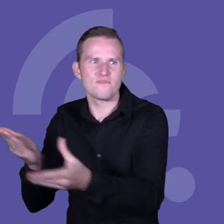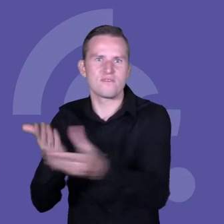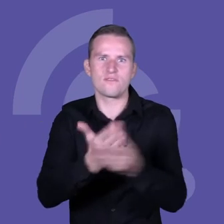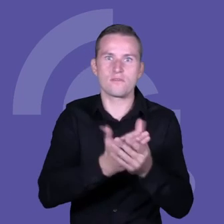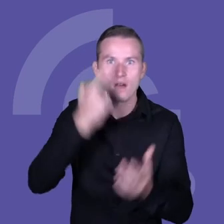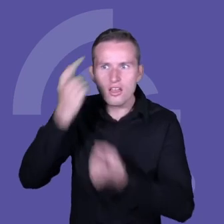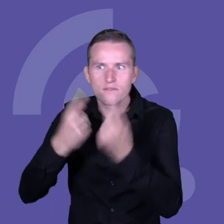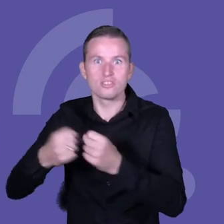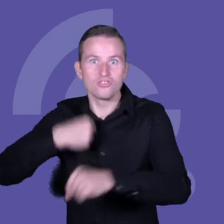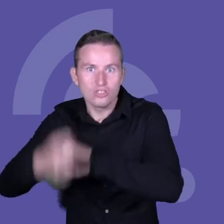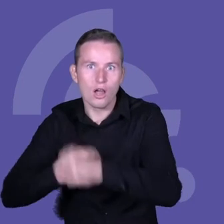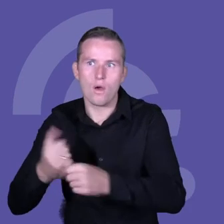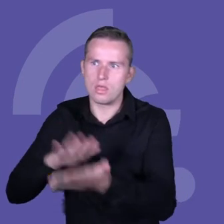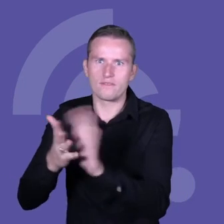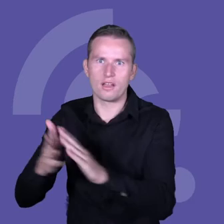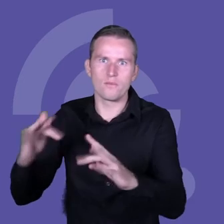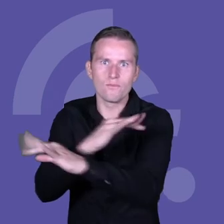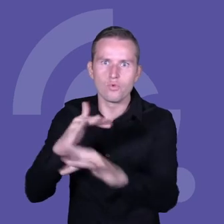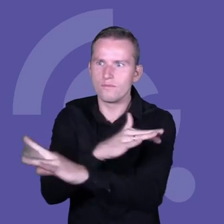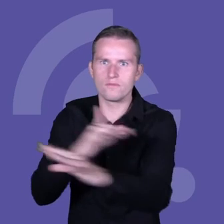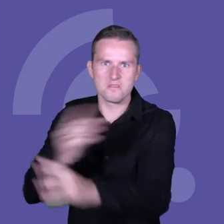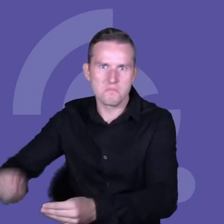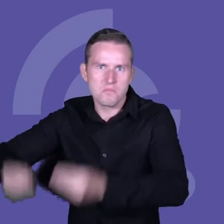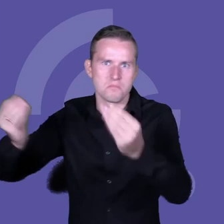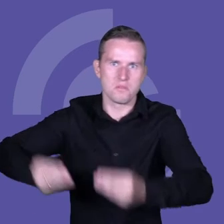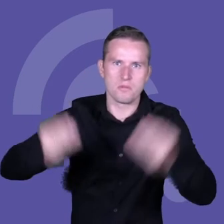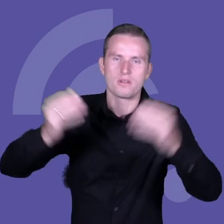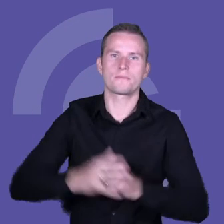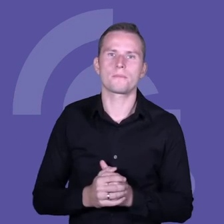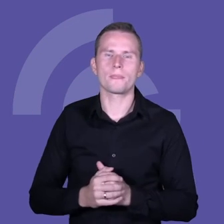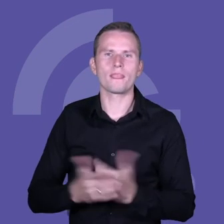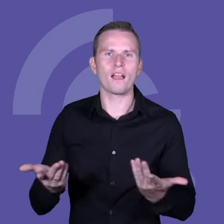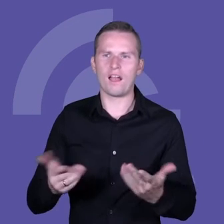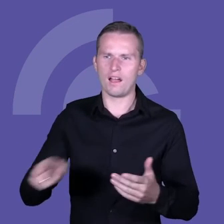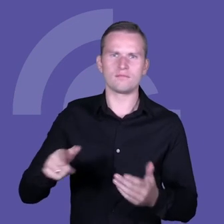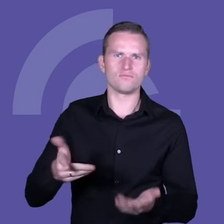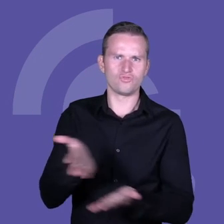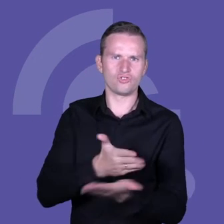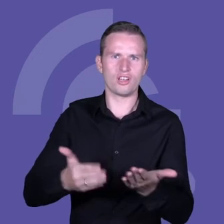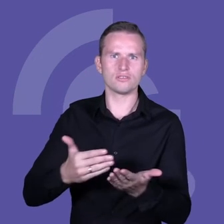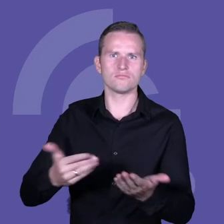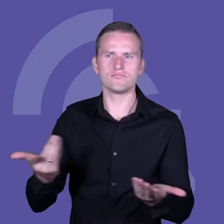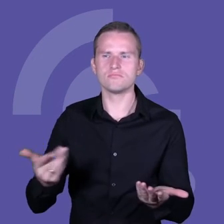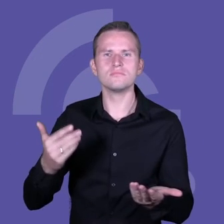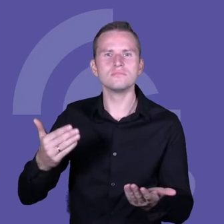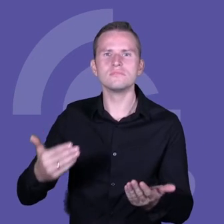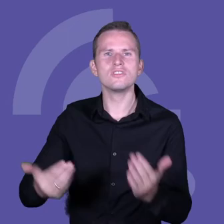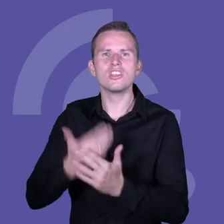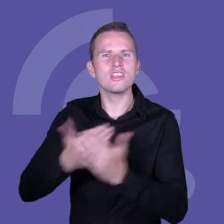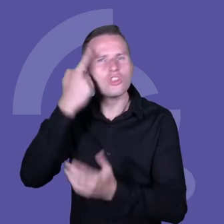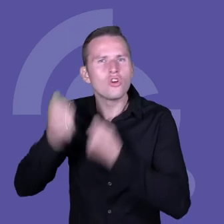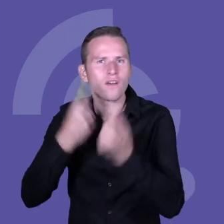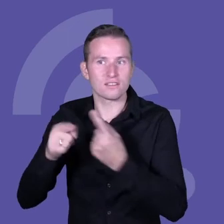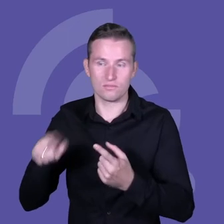dlaczego ta dziedzina innowacji jest taka trudna? Tu jest przedstawiona